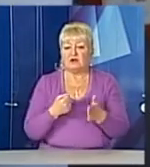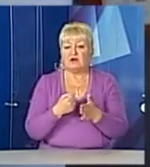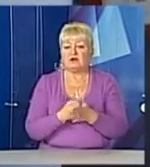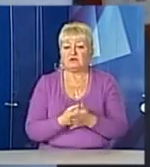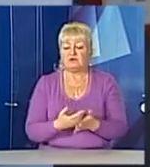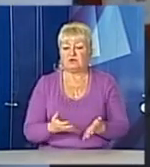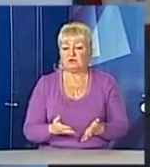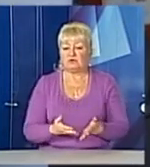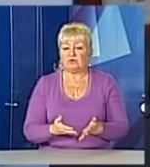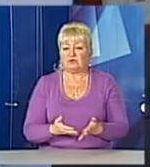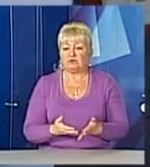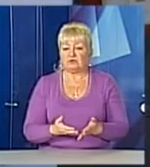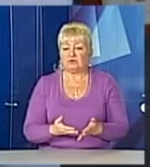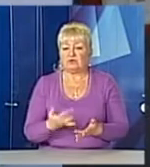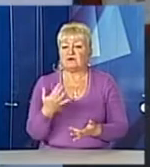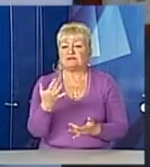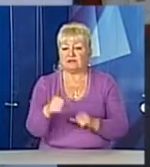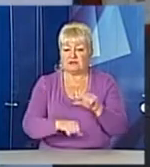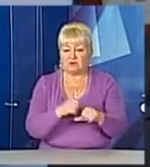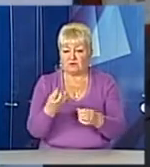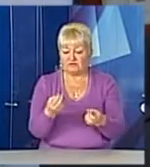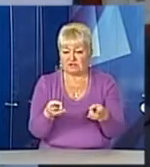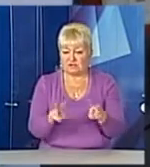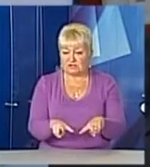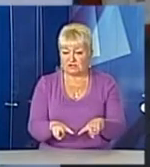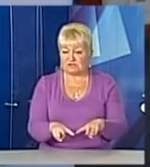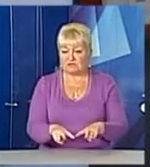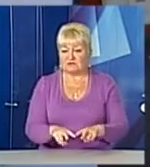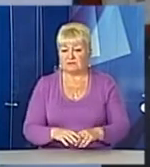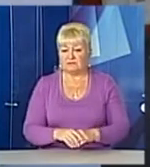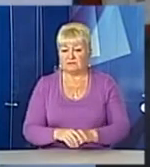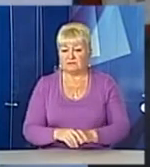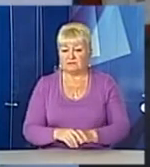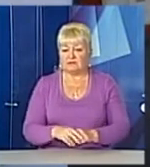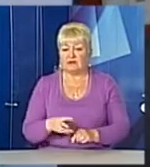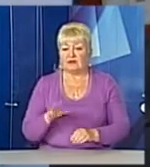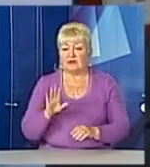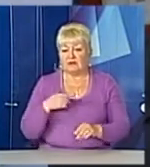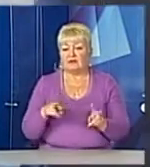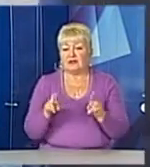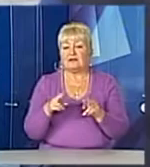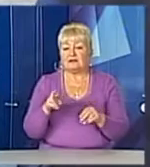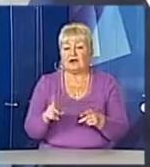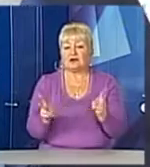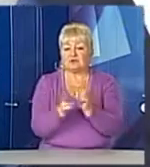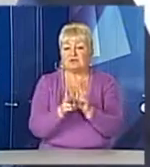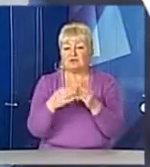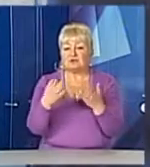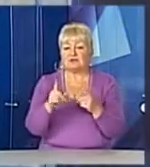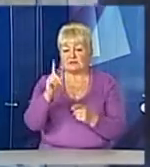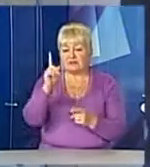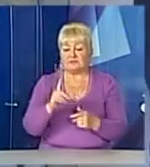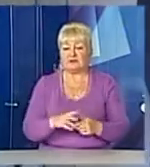тому ще літ, скільки ще там лишилося. Але, очевидно, з Шашкевичем я зустрінуся і на тому світі. Свою нагороду